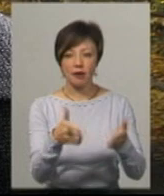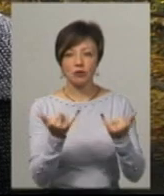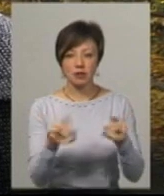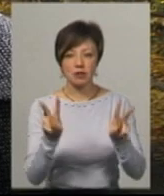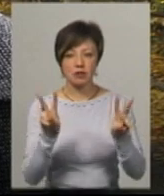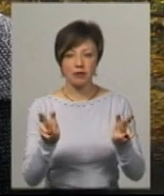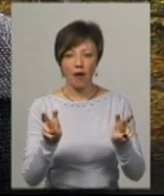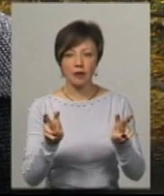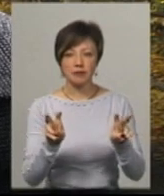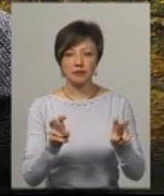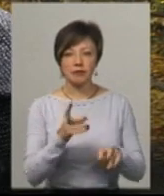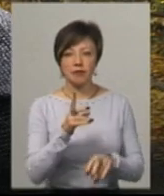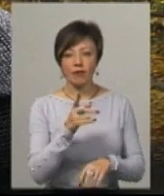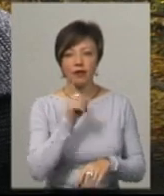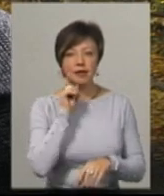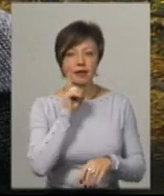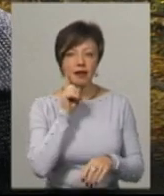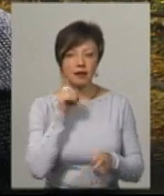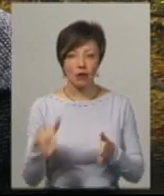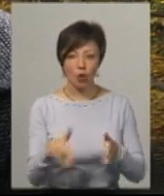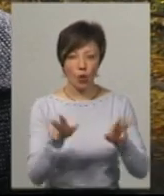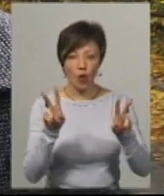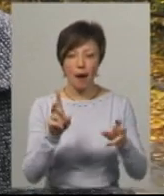називається «Грінвей», тобто зелена дорога,